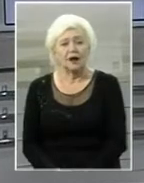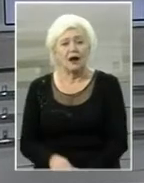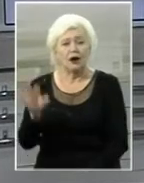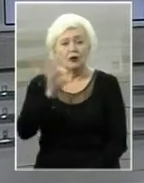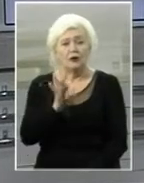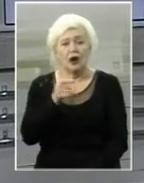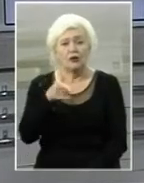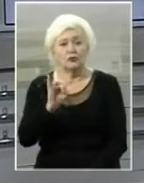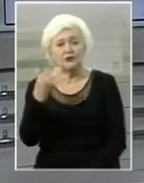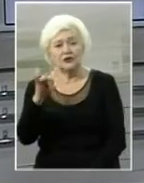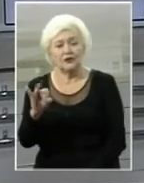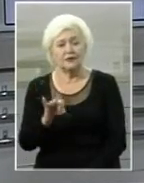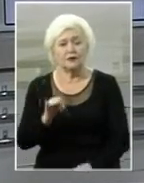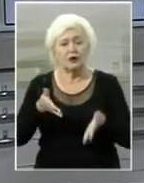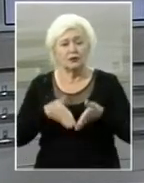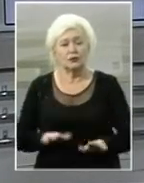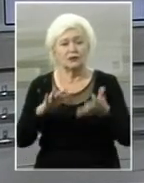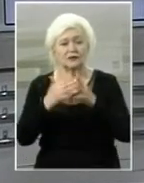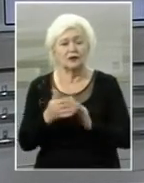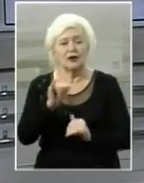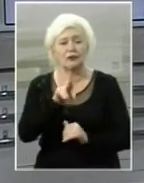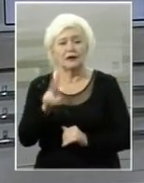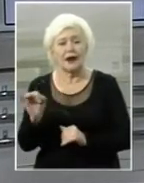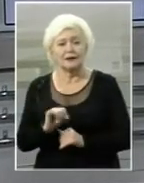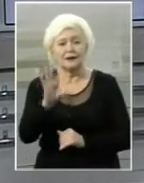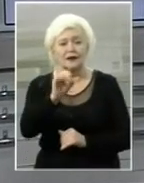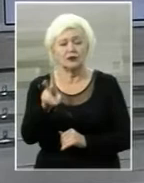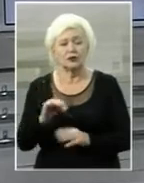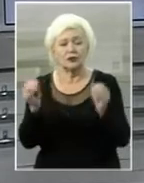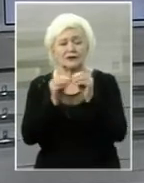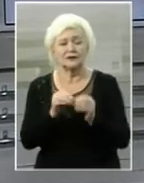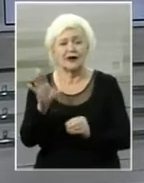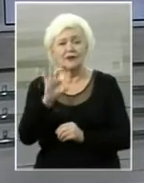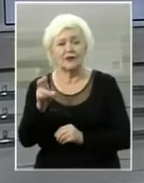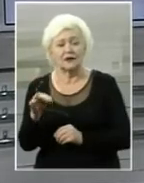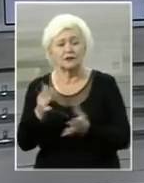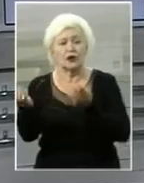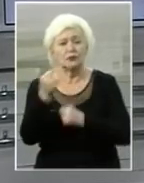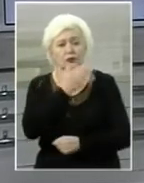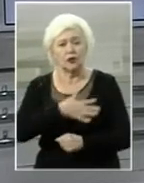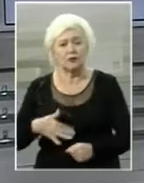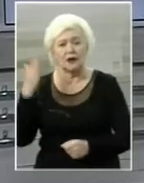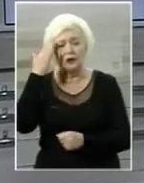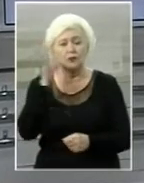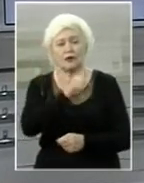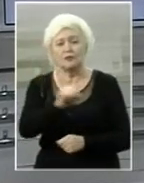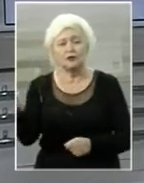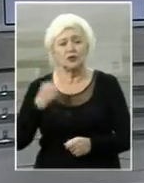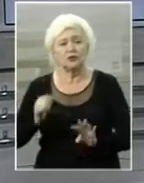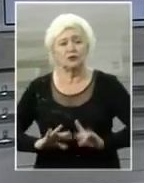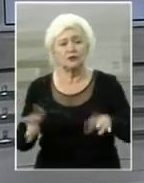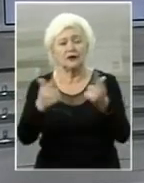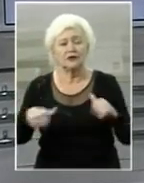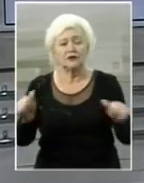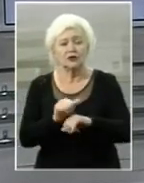Олександр Горбачевський, уродженець села Ульянівки з Казовського району, 10 вересня отримав поранення у голови під час бойових дій у